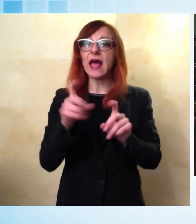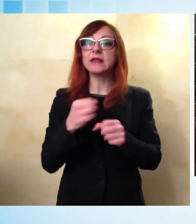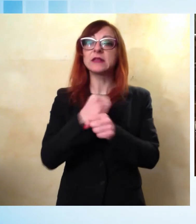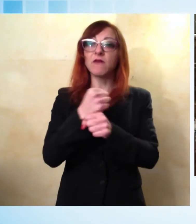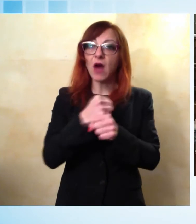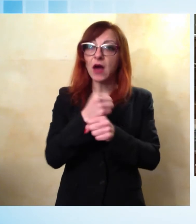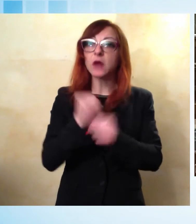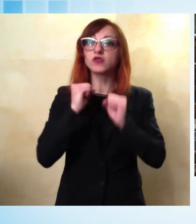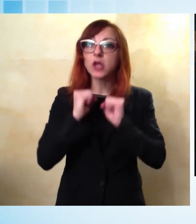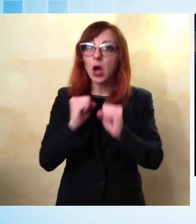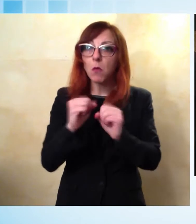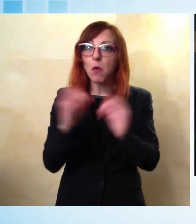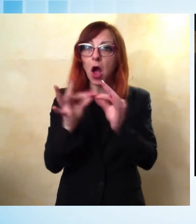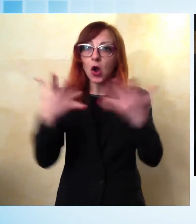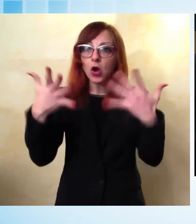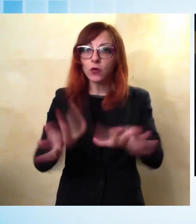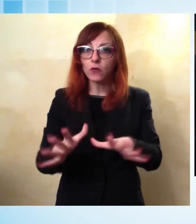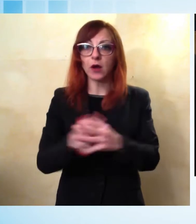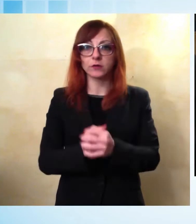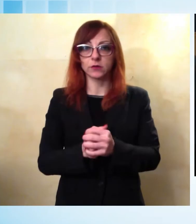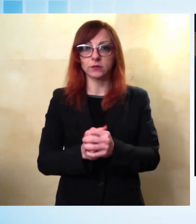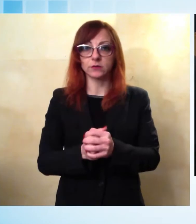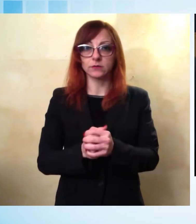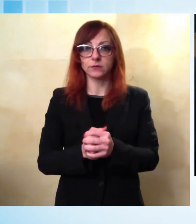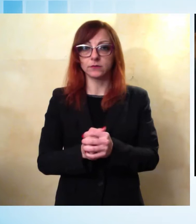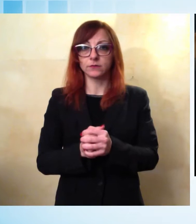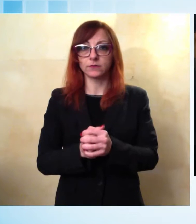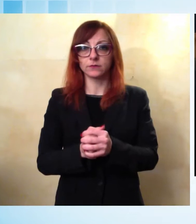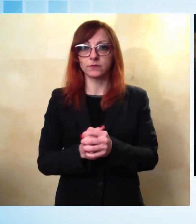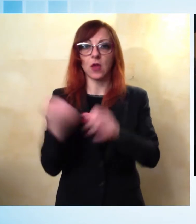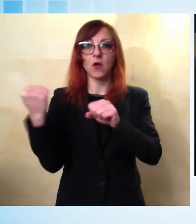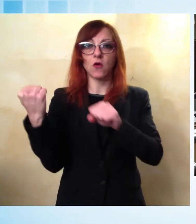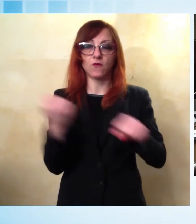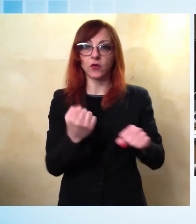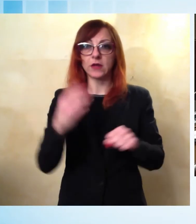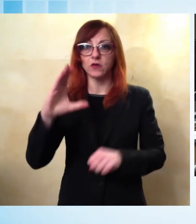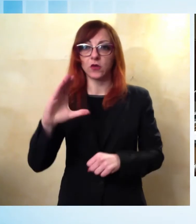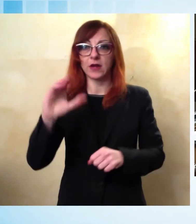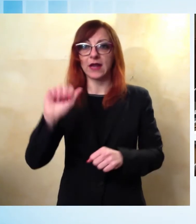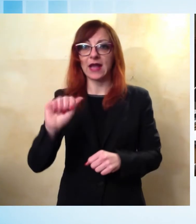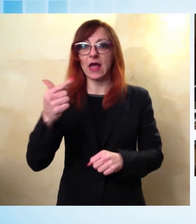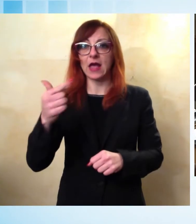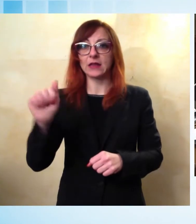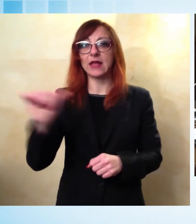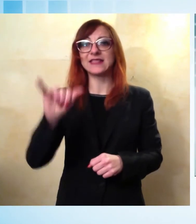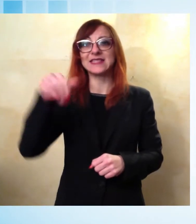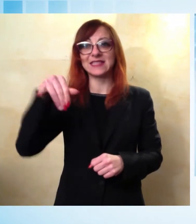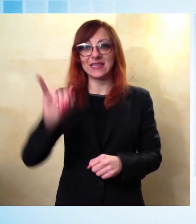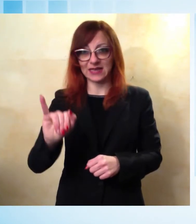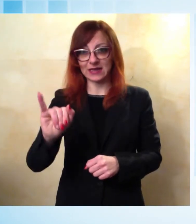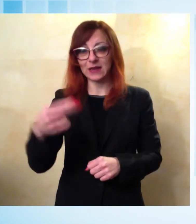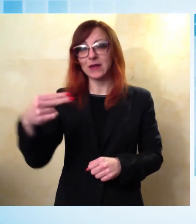Nasce la fondazione Catarsini, battesimo in consiglio regionale per la fondazione dedicata al pittore Via Regino.